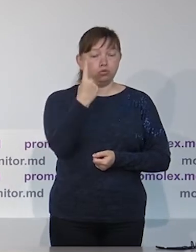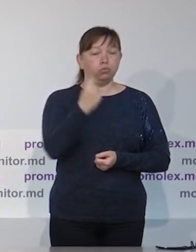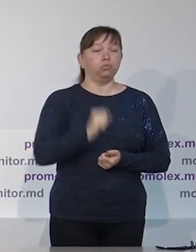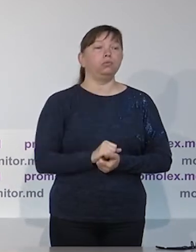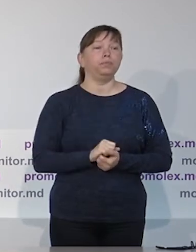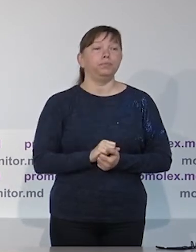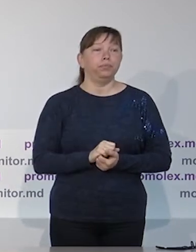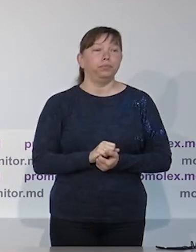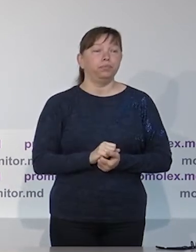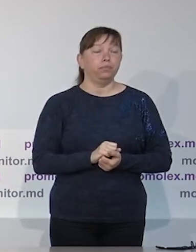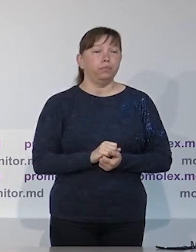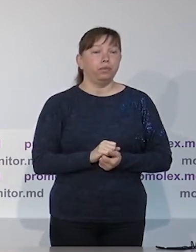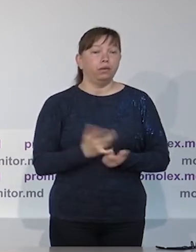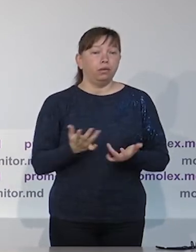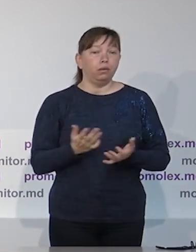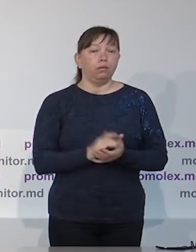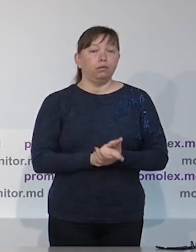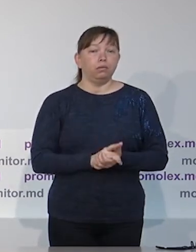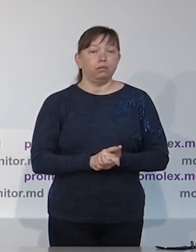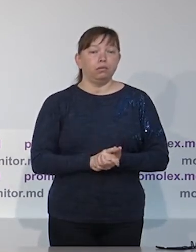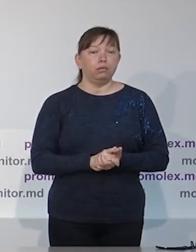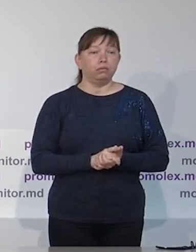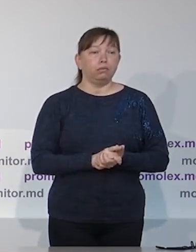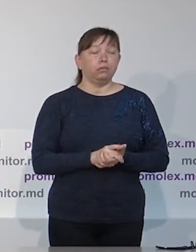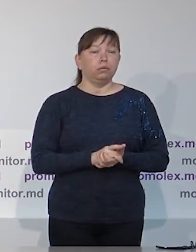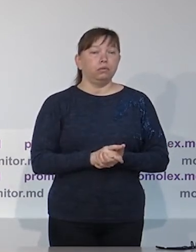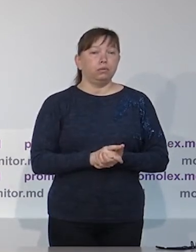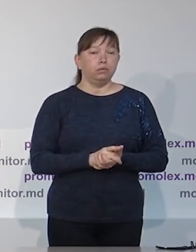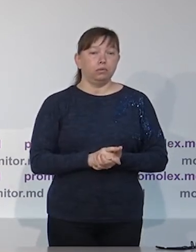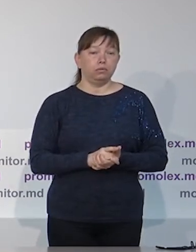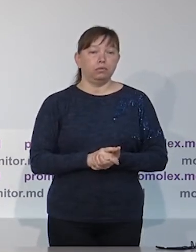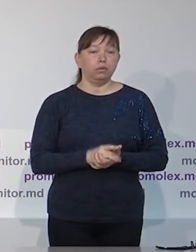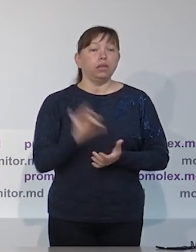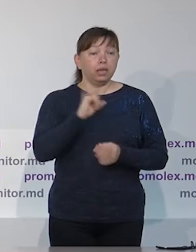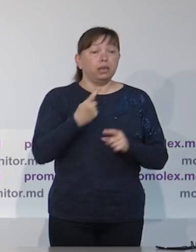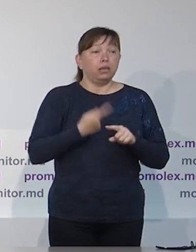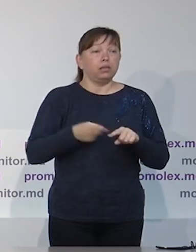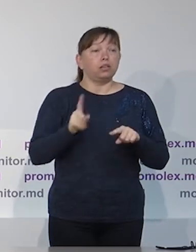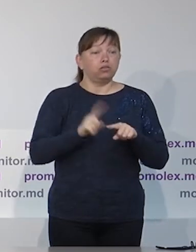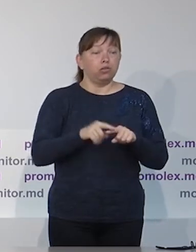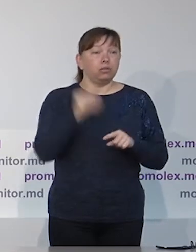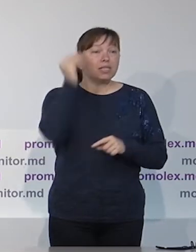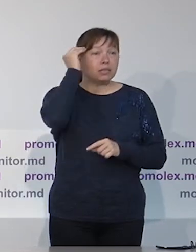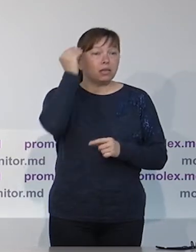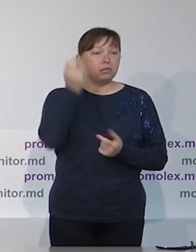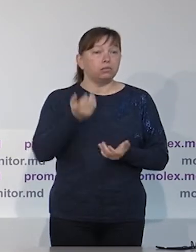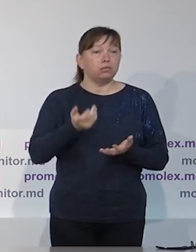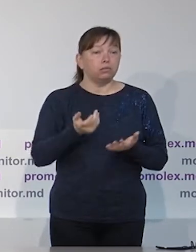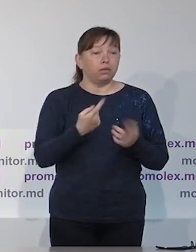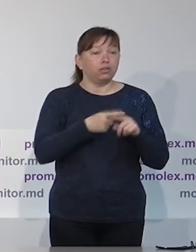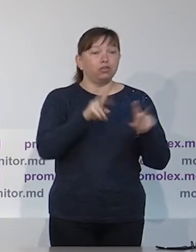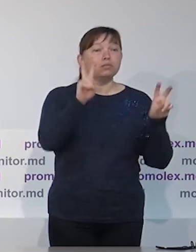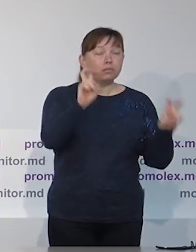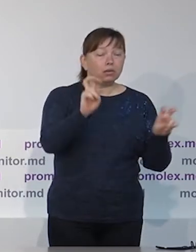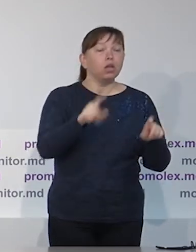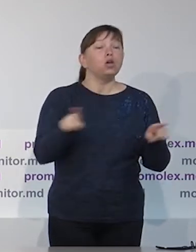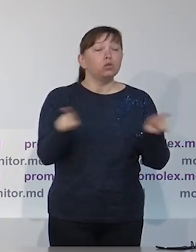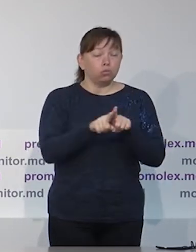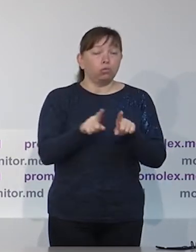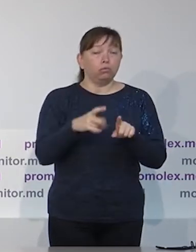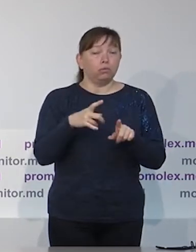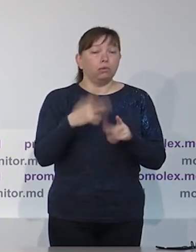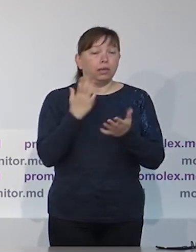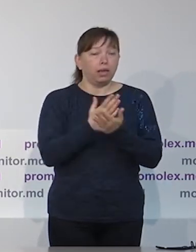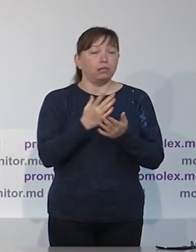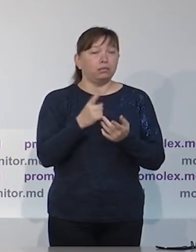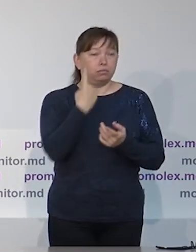чрезвычайная ситуация, за которую проголосовало большинство парламентских депутатов, это было не конституционное решение. Соответственно,